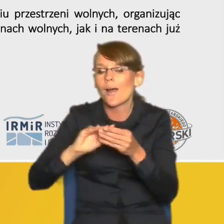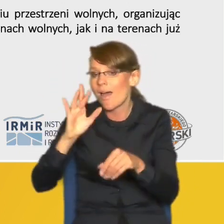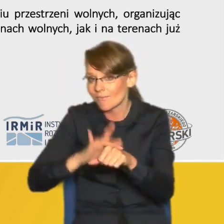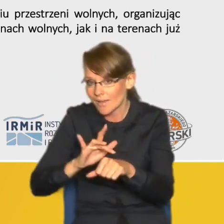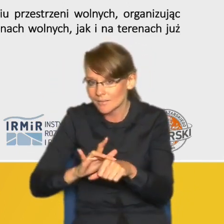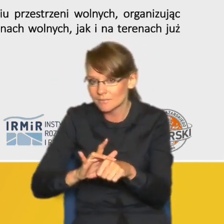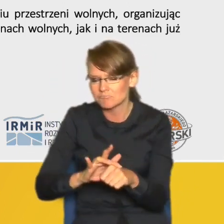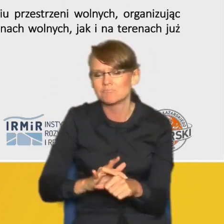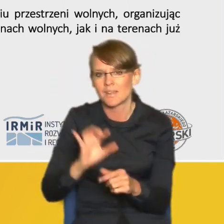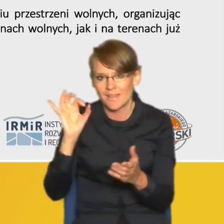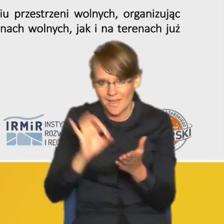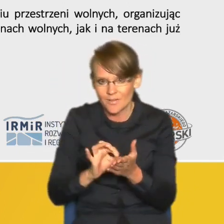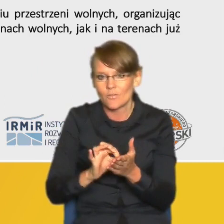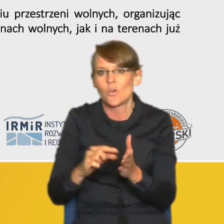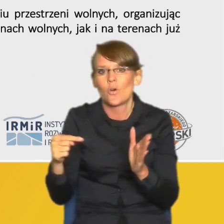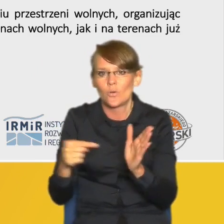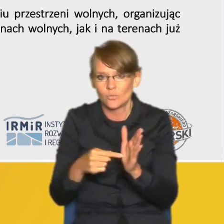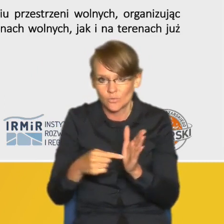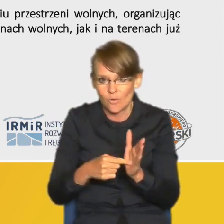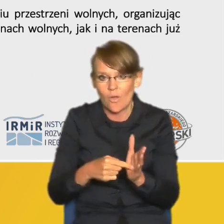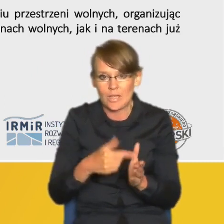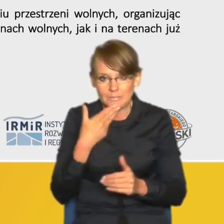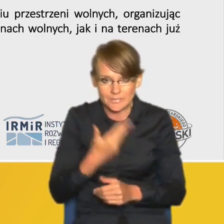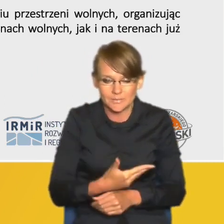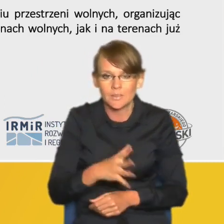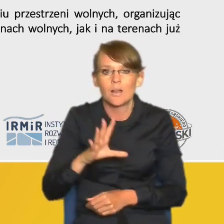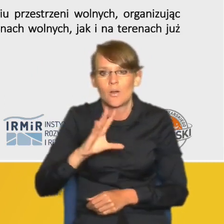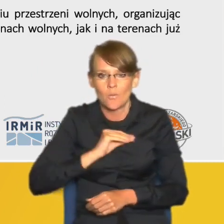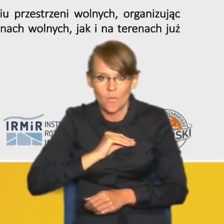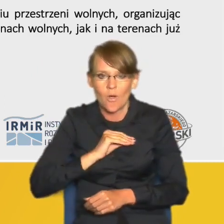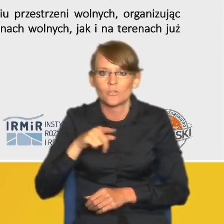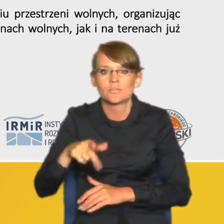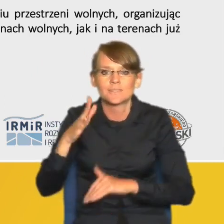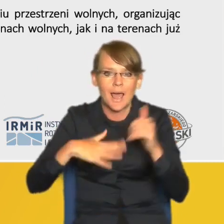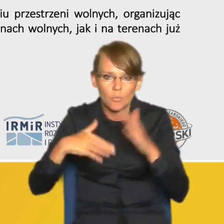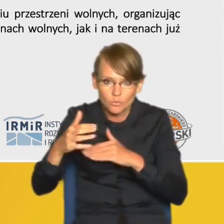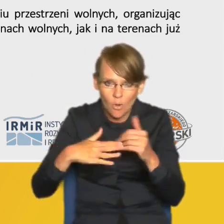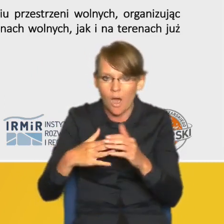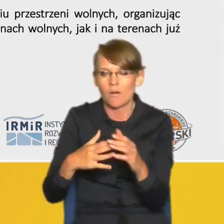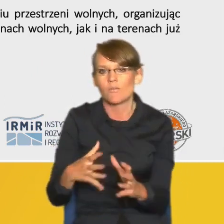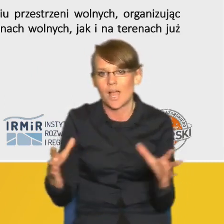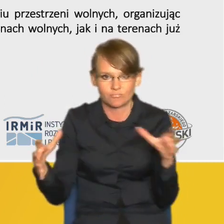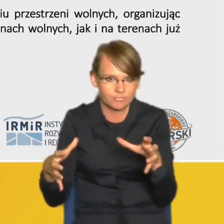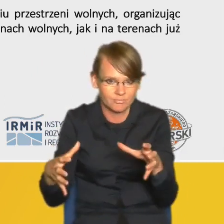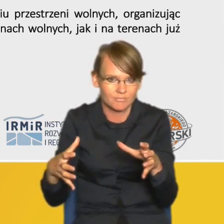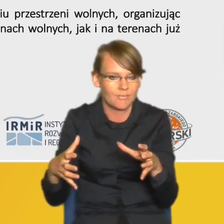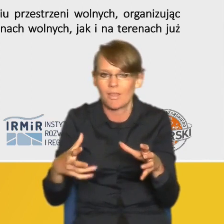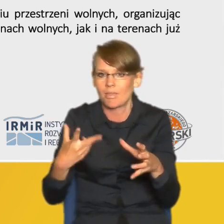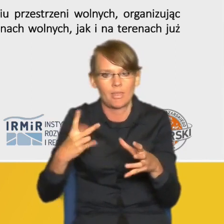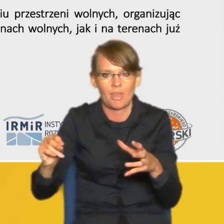elementów systemu prawnego który mógłby zapobiegać rozpraszaniu zabudowy a tym samym kształtować